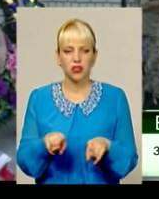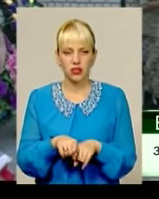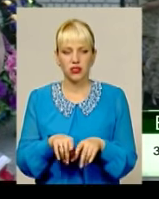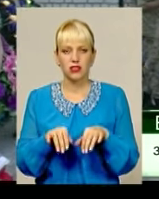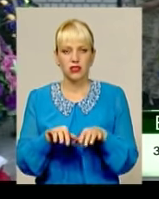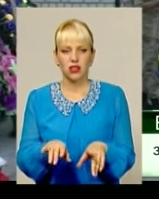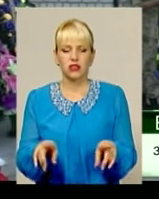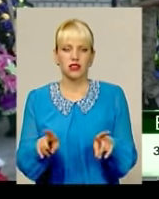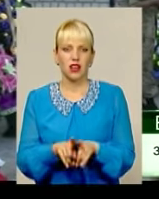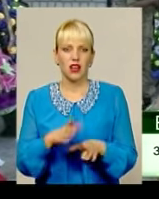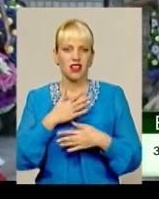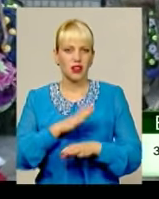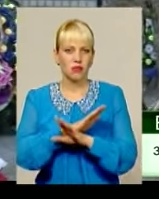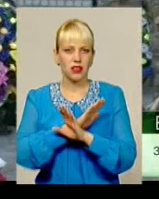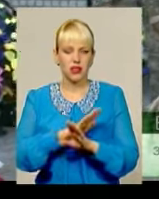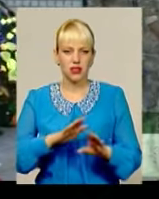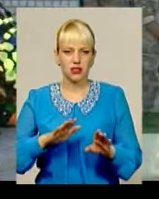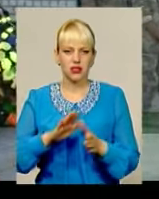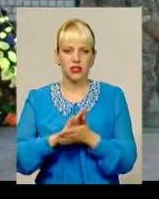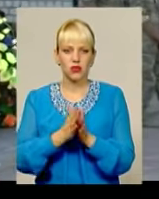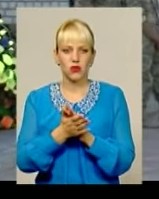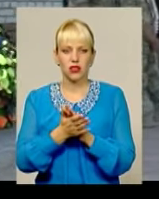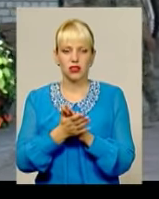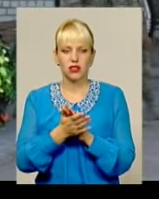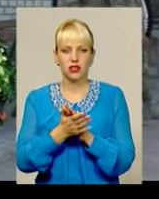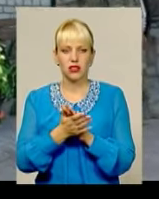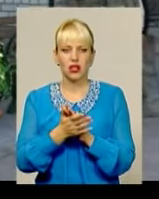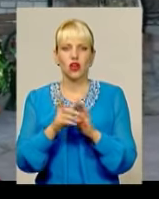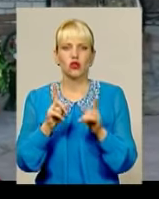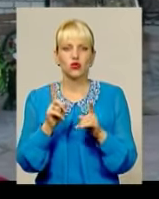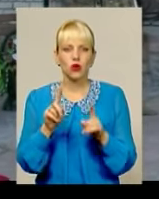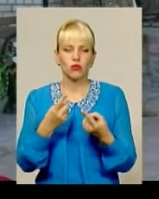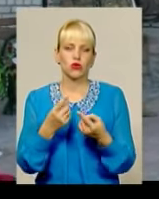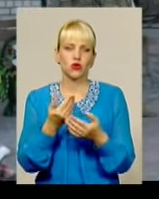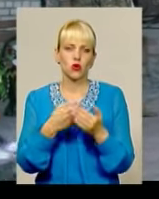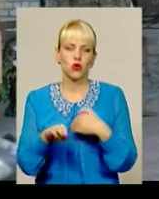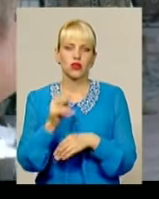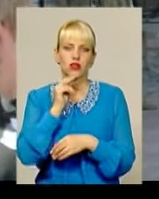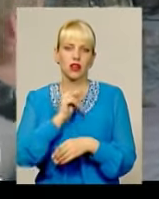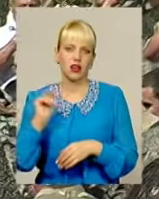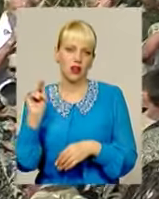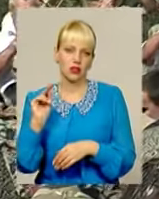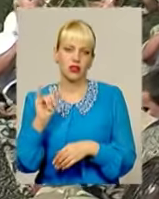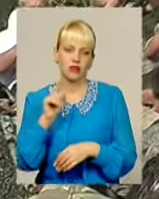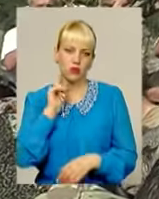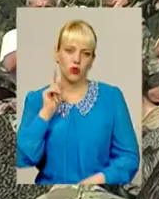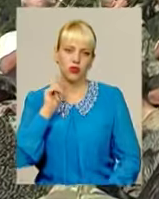захід і така неприятна ситуація, що чомусь уходять кращі і молоді.